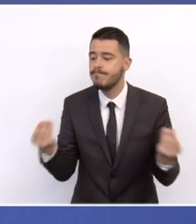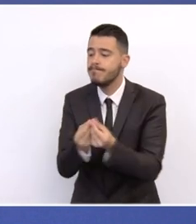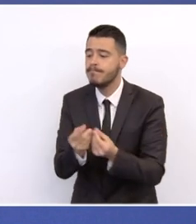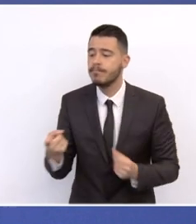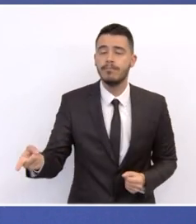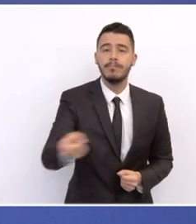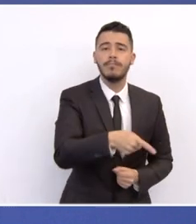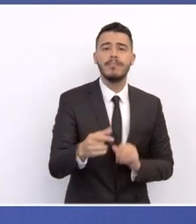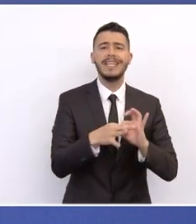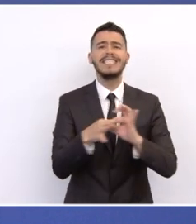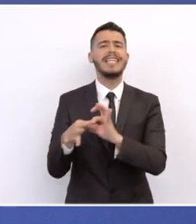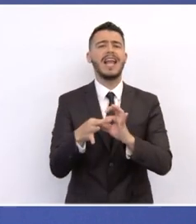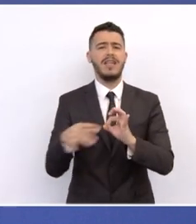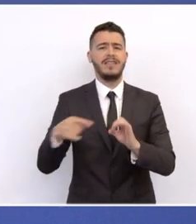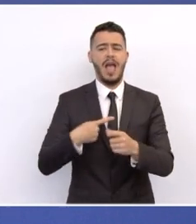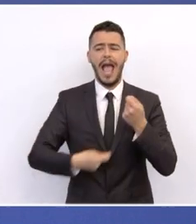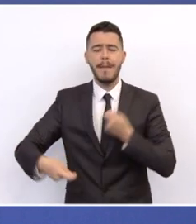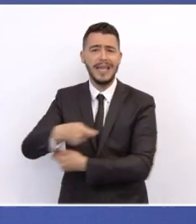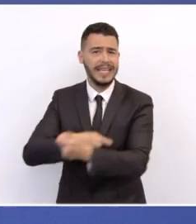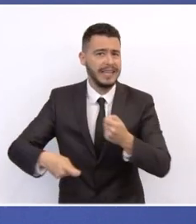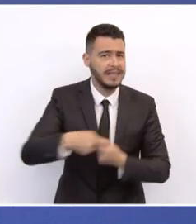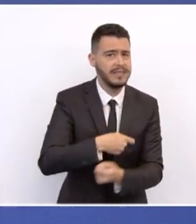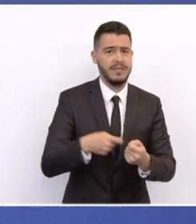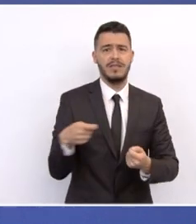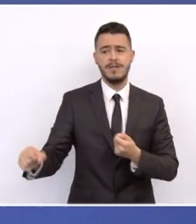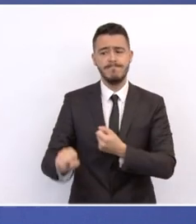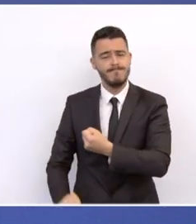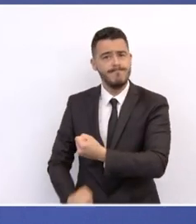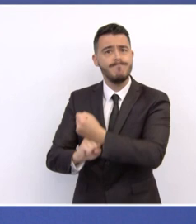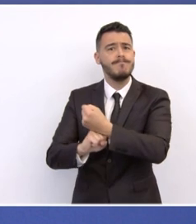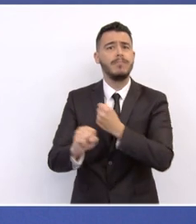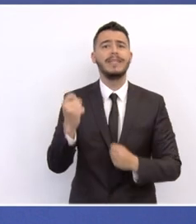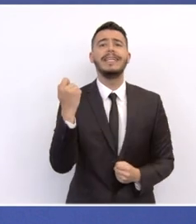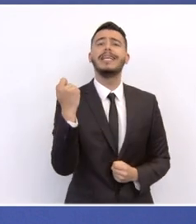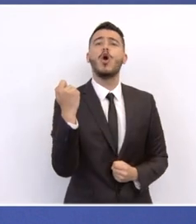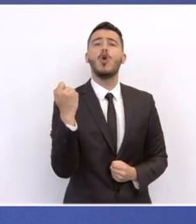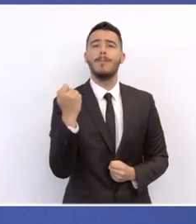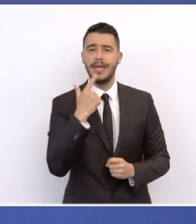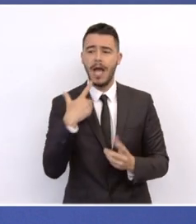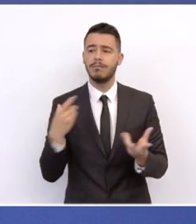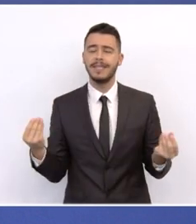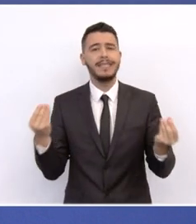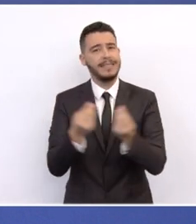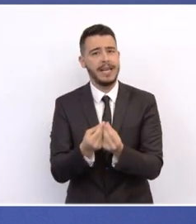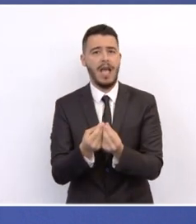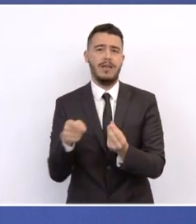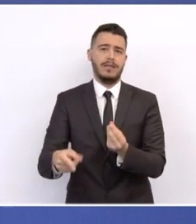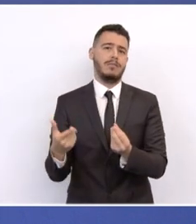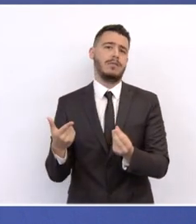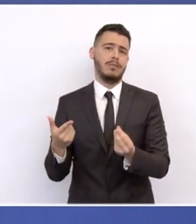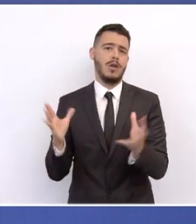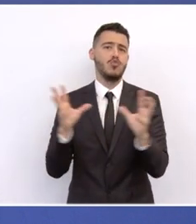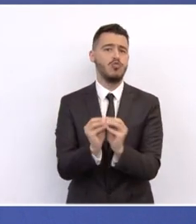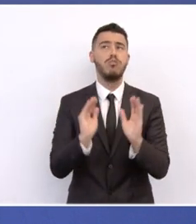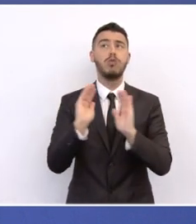συνεργασίες επιχειρήσεων, για να στηρίξουμε δράσεις που οδηγούν σε οικονομίες κλίμακος. Δεύτερη μεγάλη